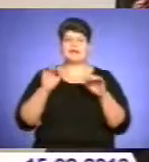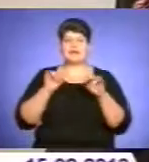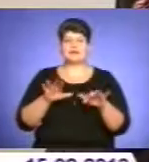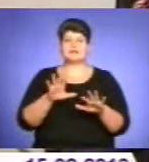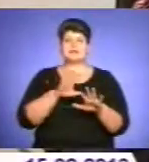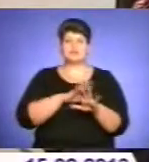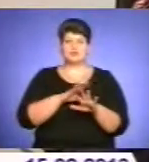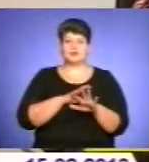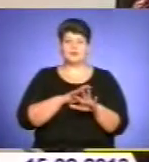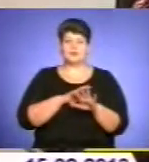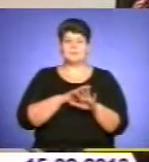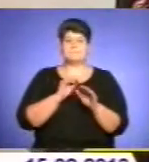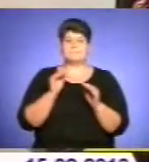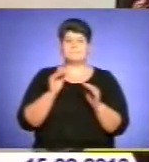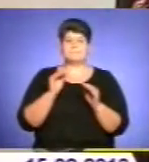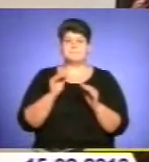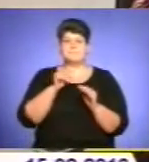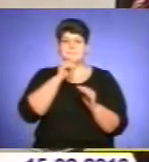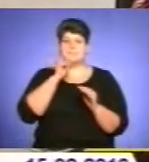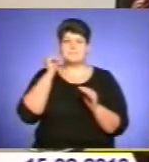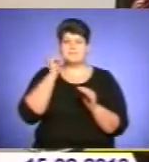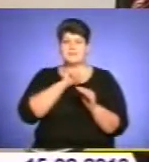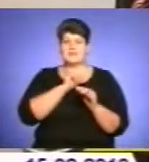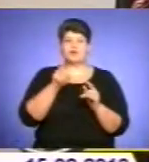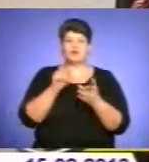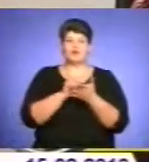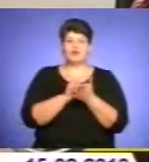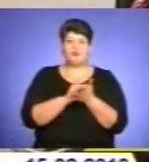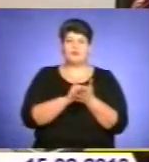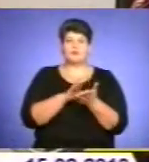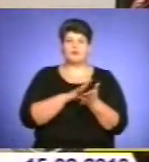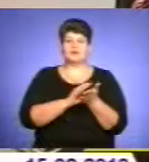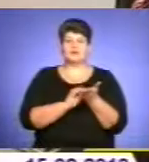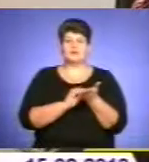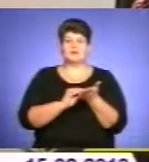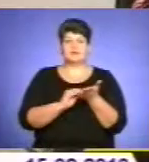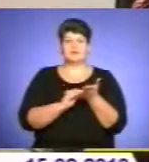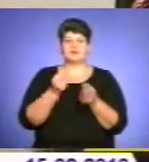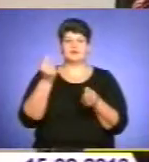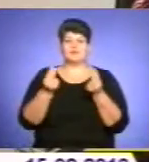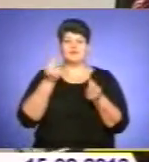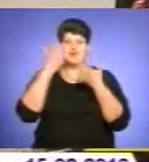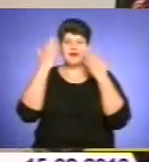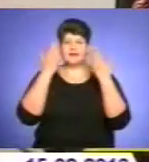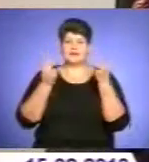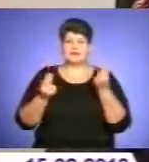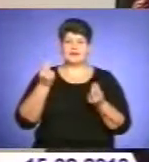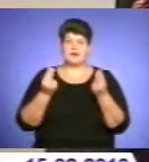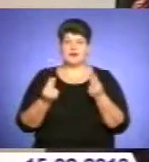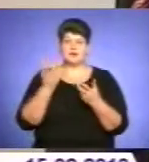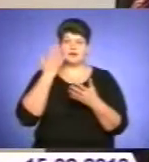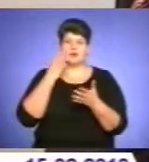легальним розважальним закладом, в якому по документах проводили розважальні ігри. Однак в ході проведення